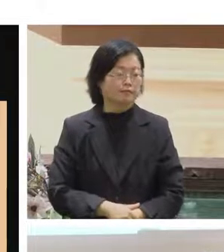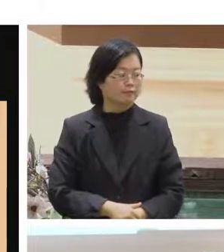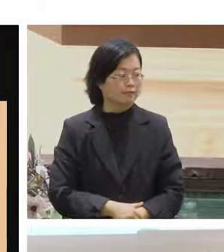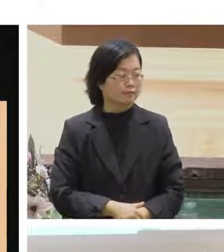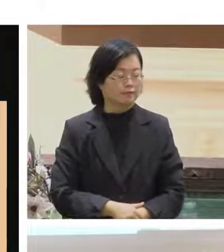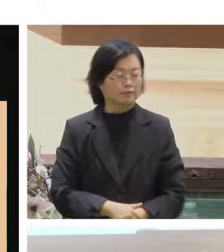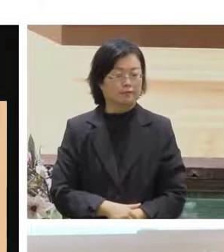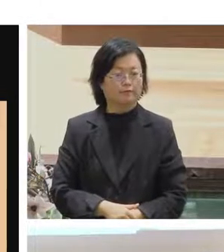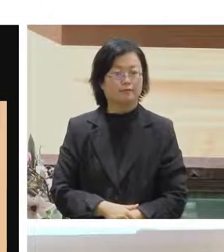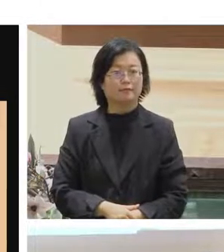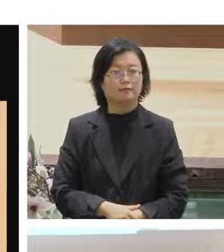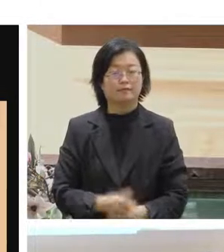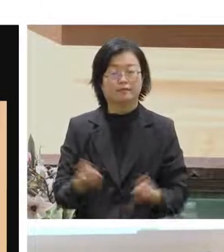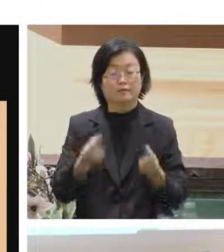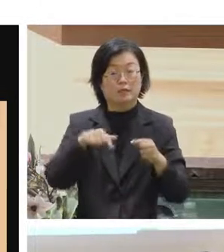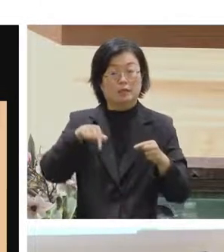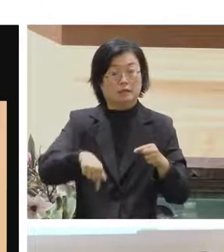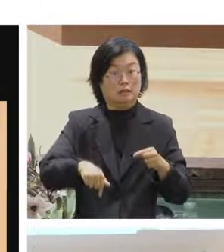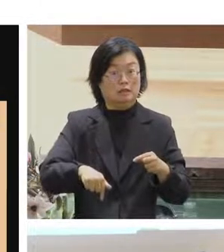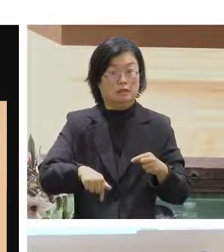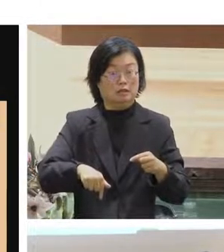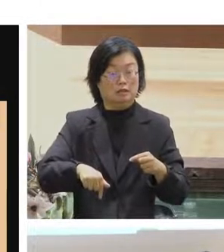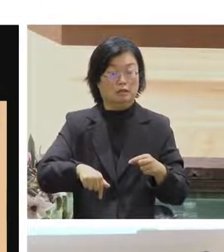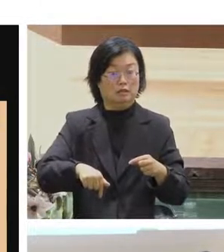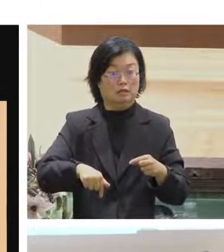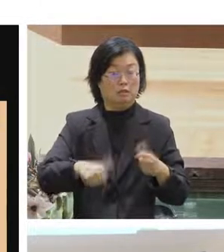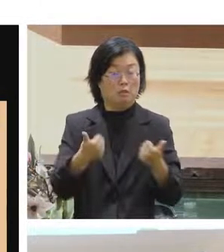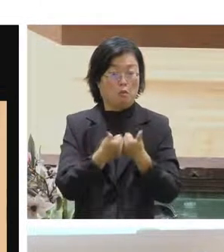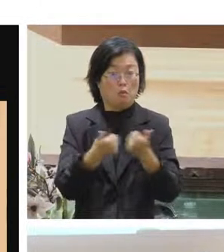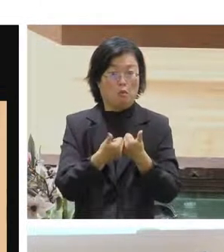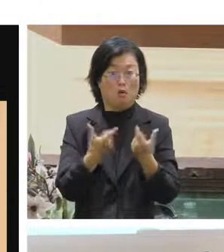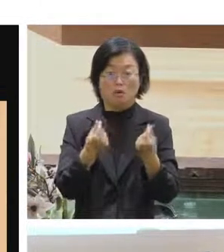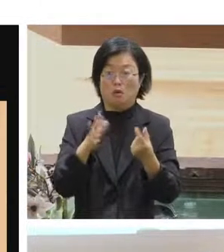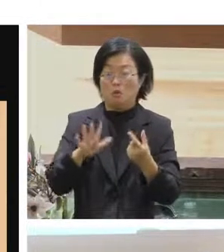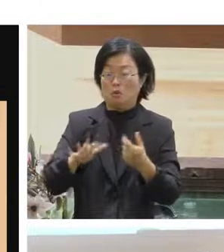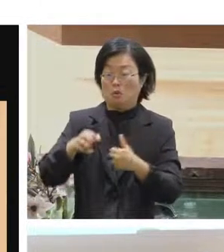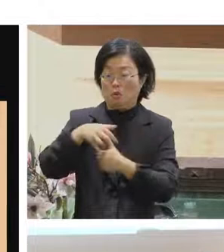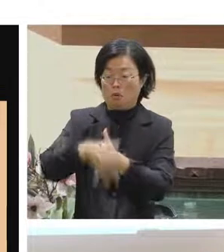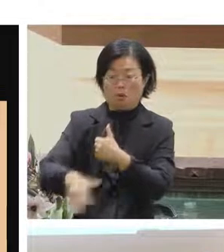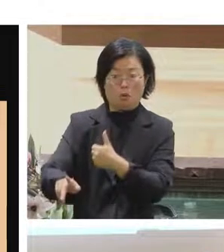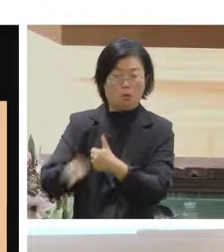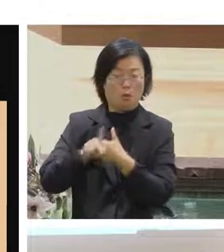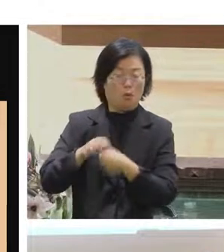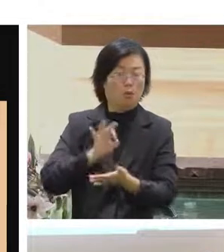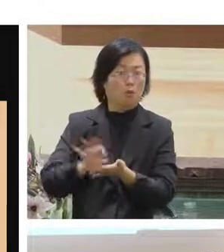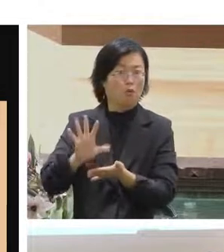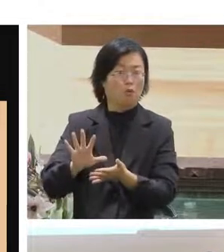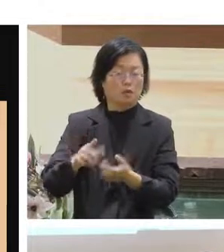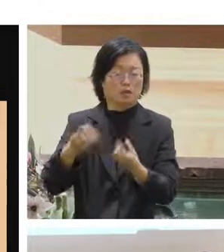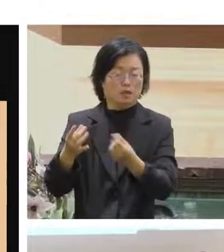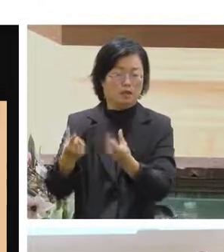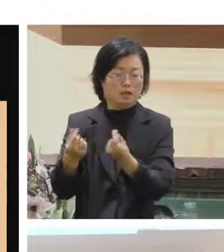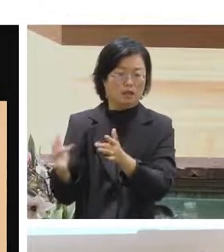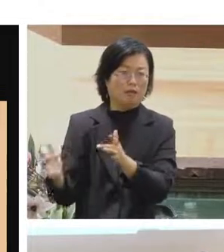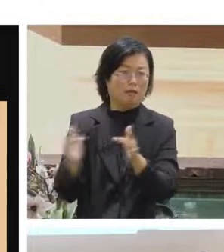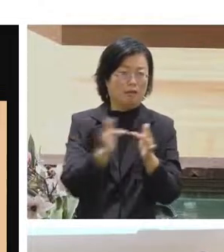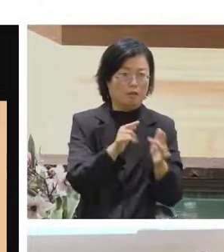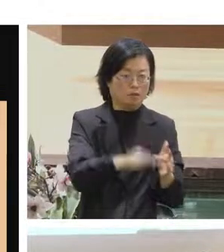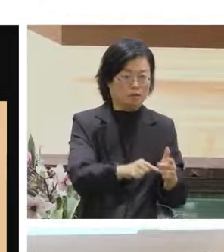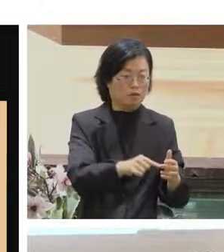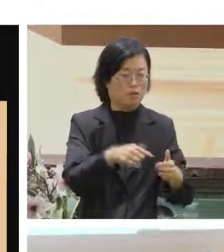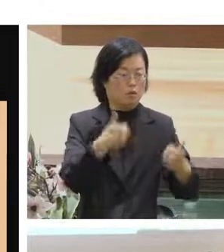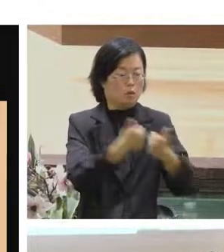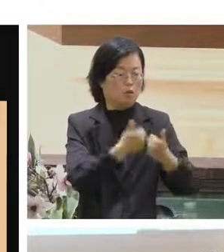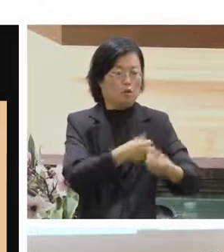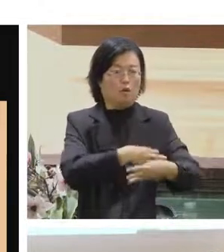然後講到像這一次的三密有用到的共筆系統我們也是直接簽在這個視訊會議室裡面所以你不用一直切換視